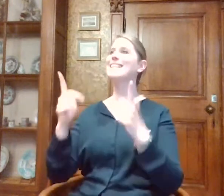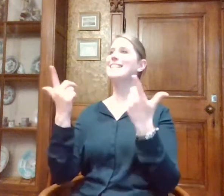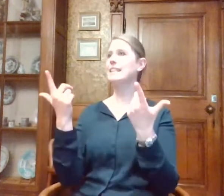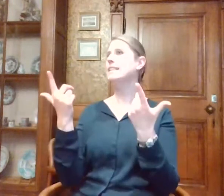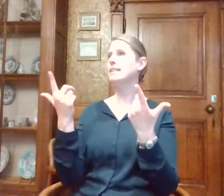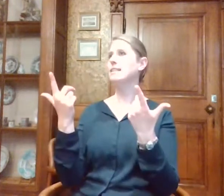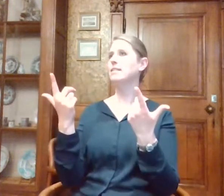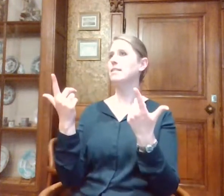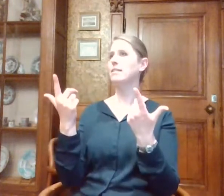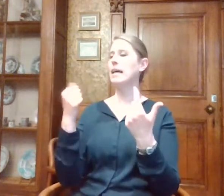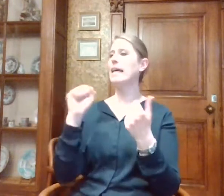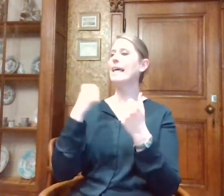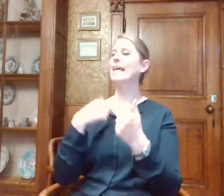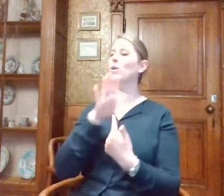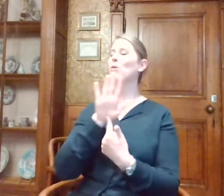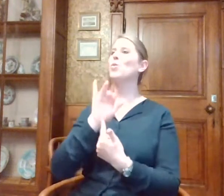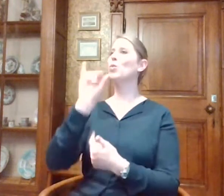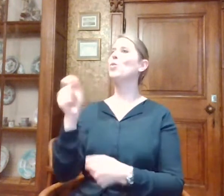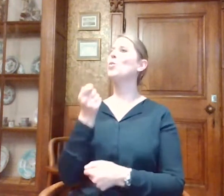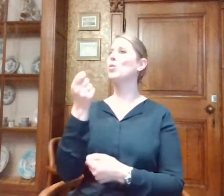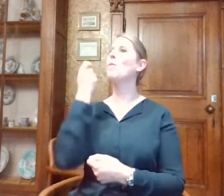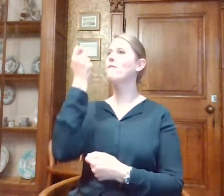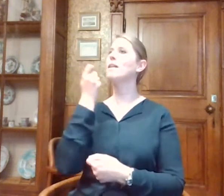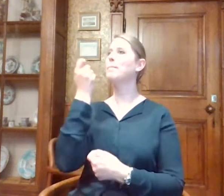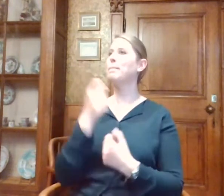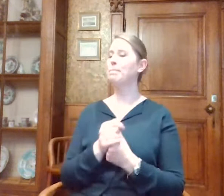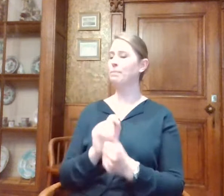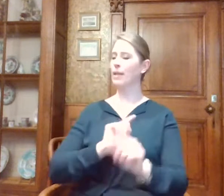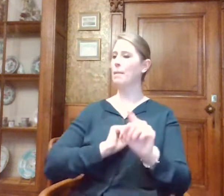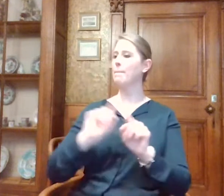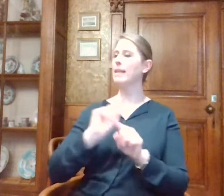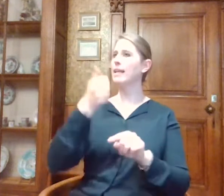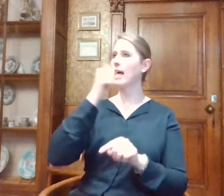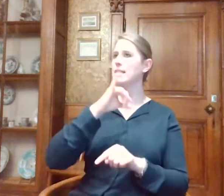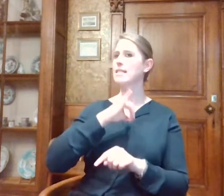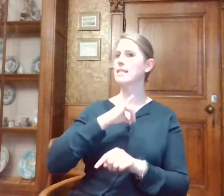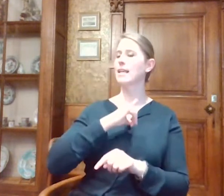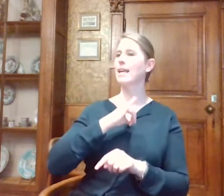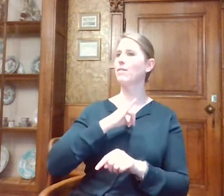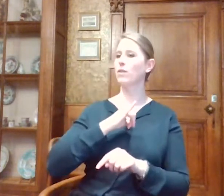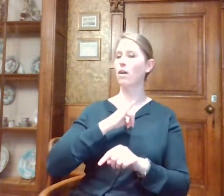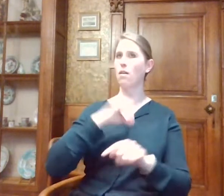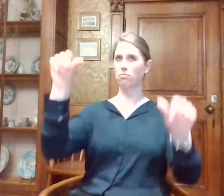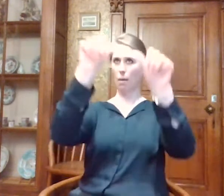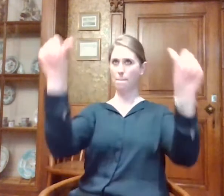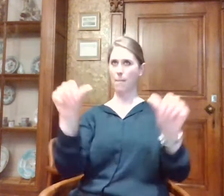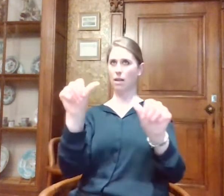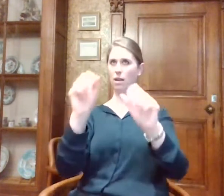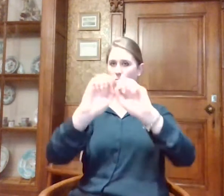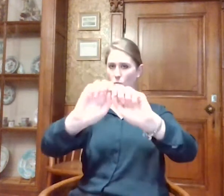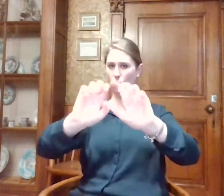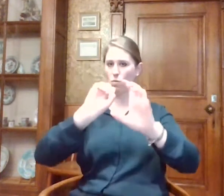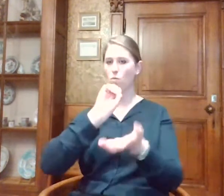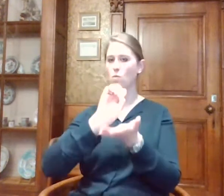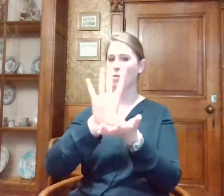een YouTube-filmpje daarvan tonen. Dat wil zeggen eigenlijk dat als je bijvoorbeeld een object scant, die mevrouw